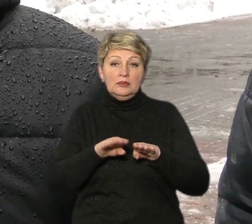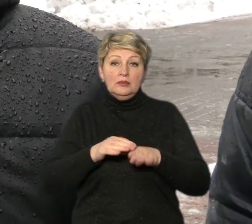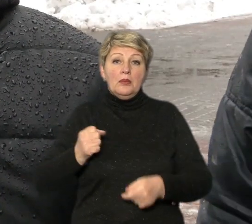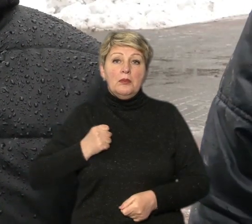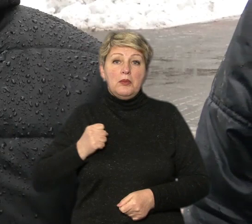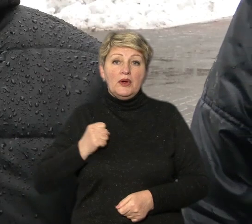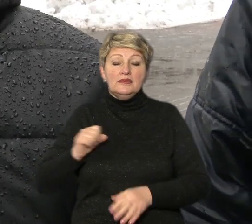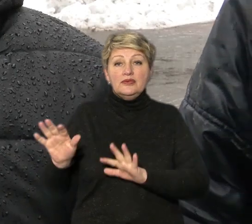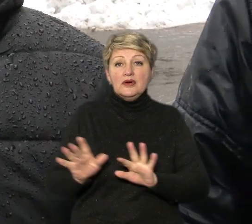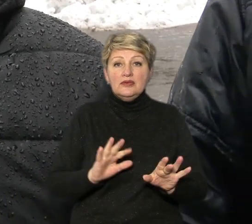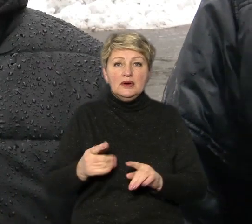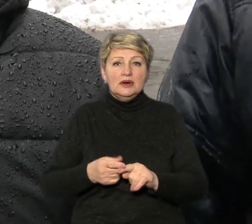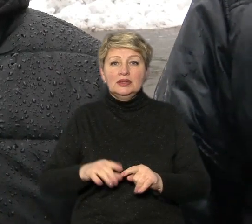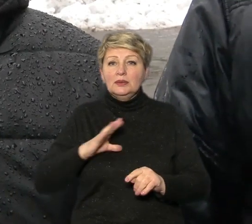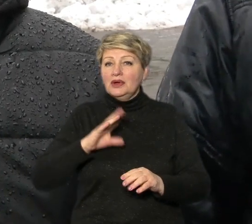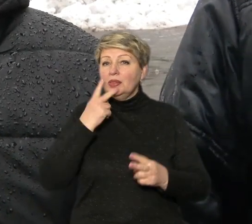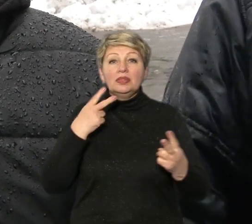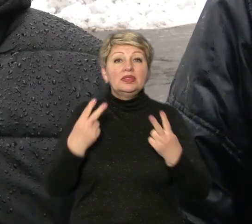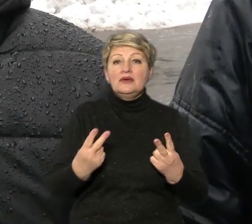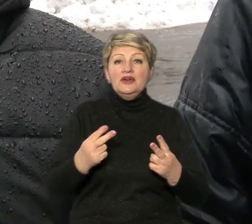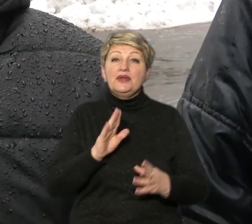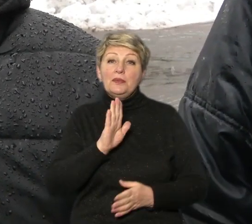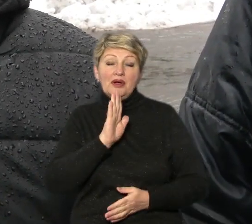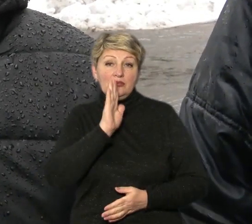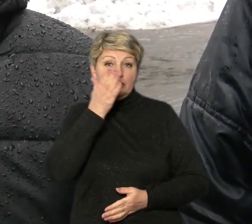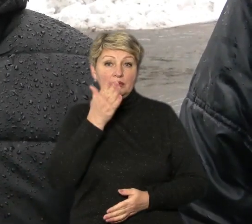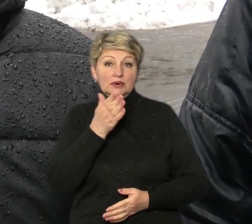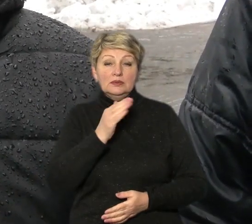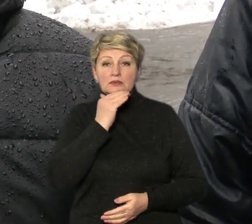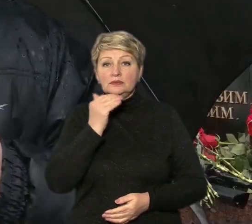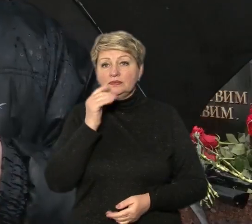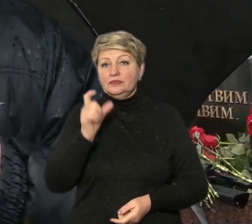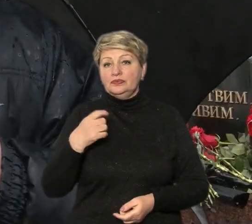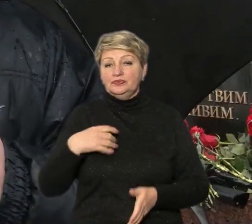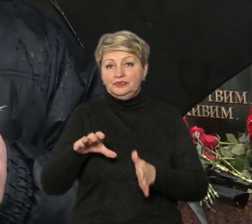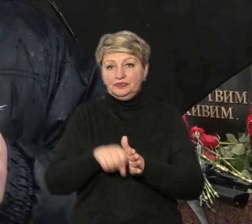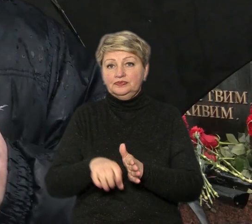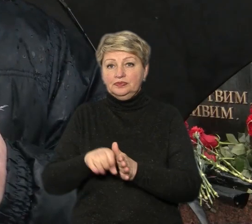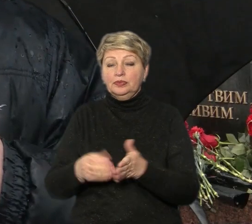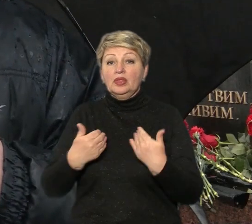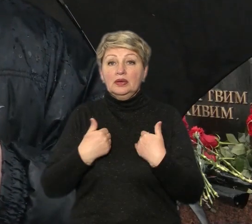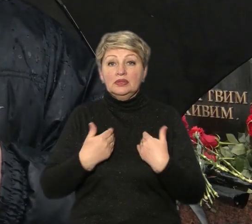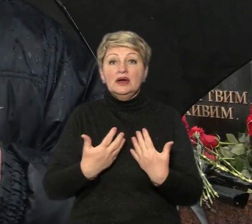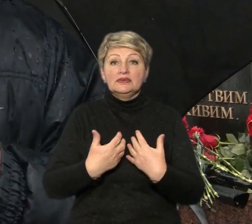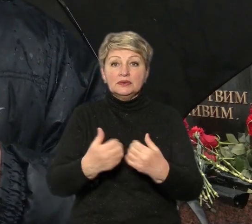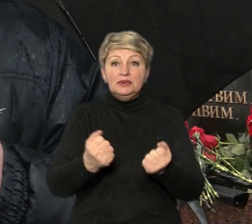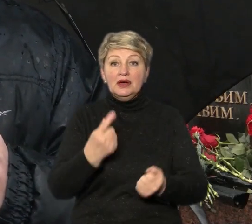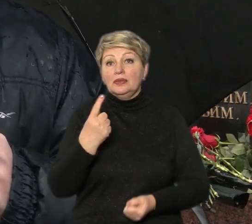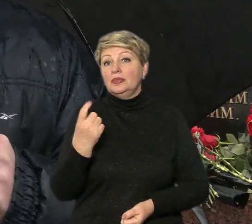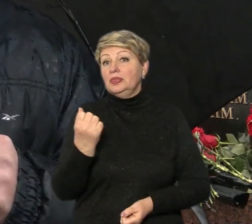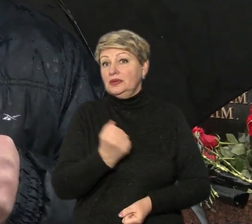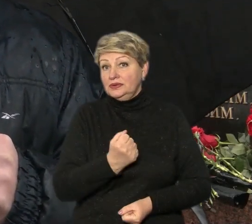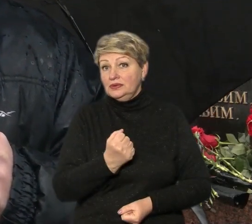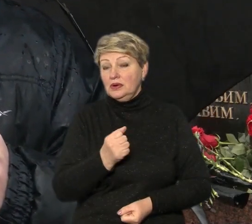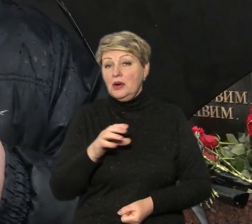Це був невидимий ворог, і дуже багато людей загинуло. Нас брали на тиждень, а